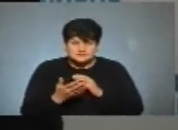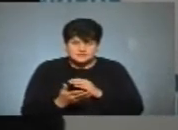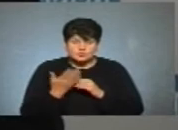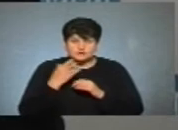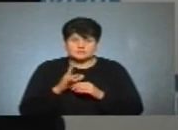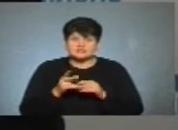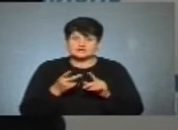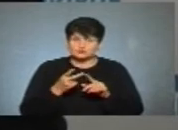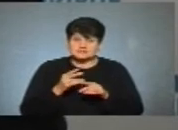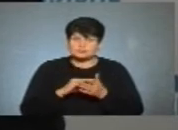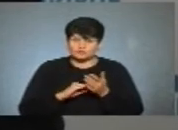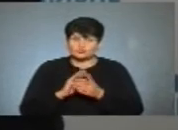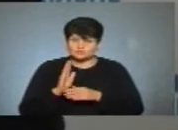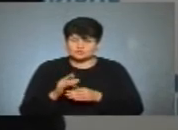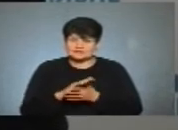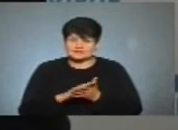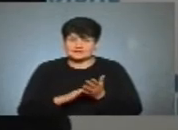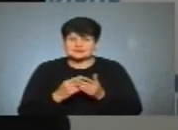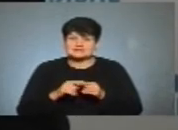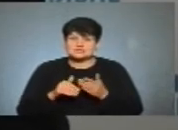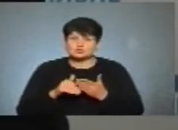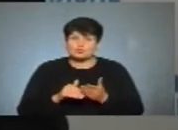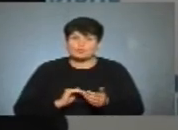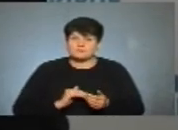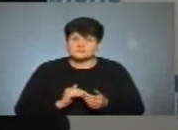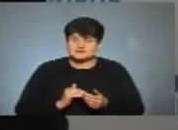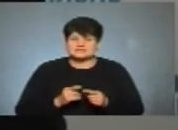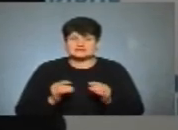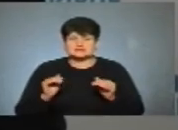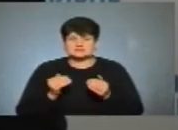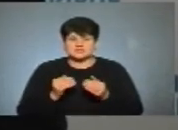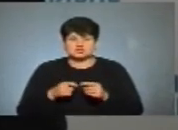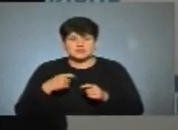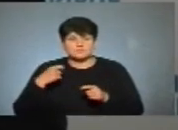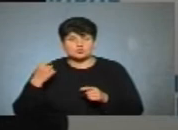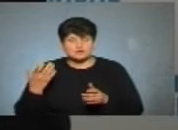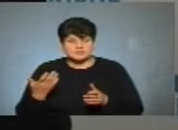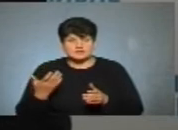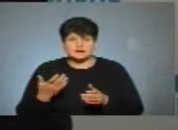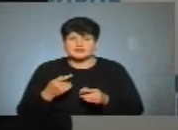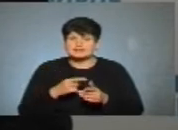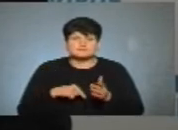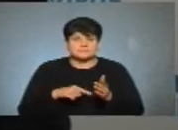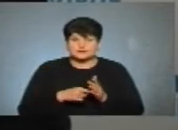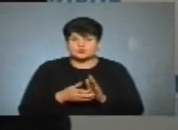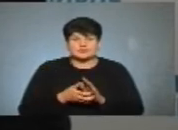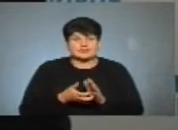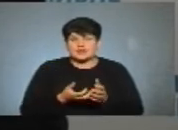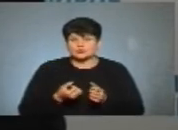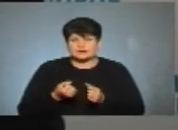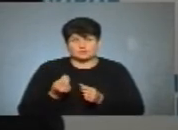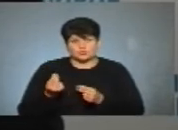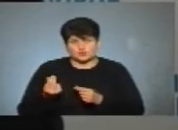чи це буде повторюватися і надалі, мовляв, це допомога бізнесу і зменшення бюрократій, але заодно місто не дотримує кошти.